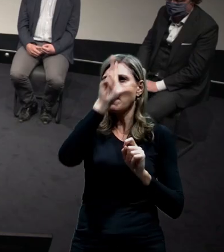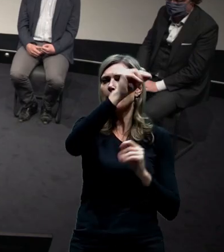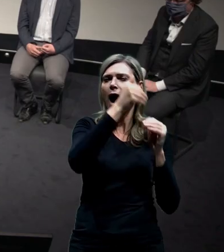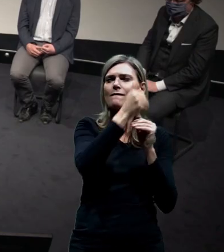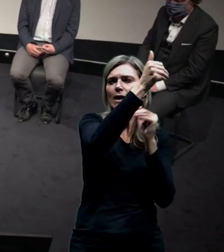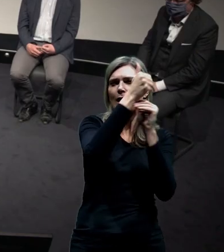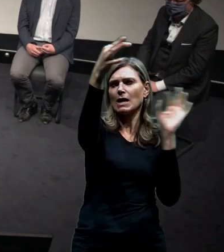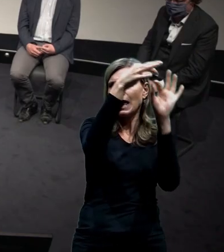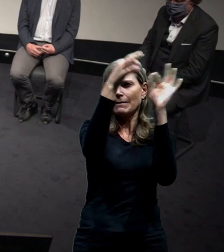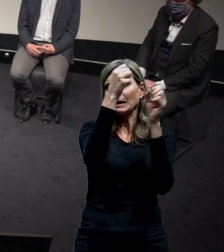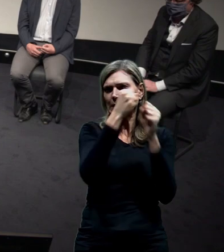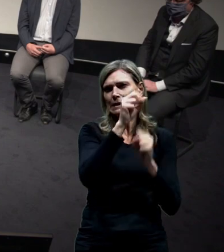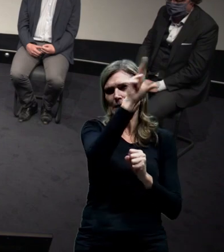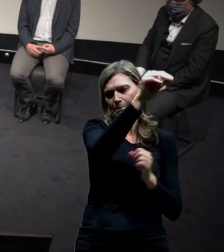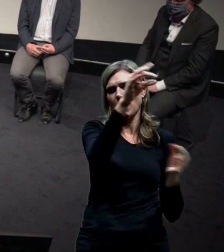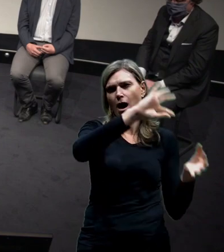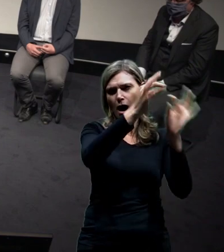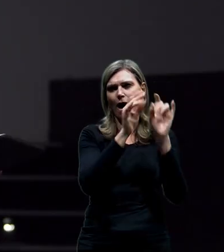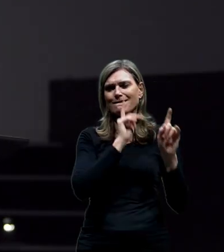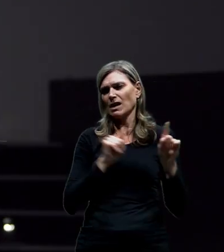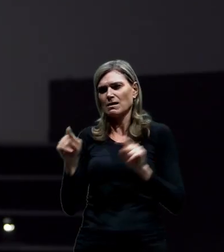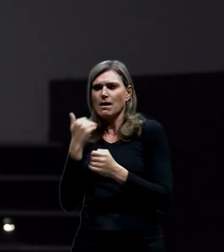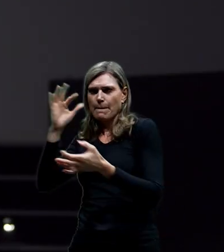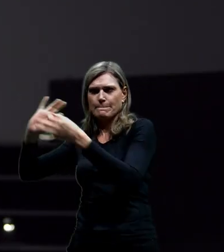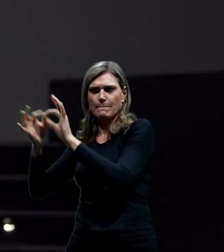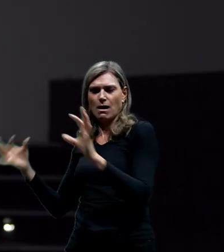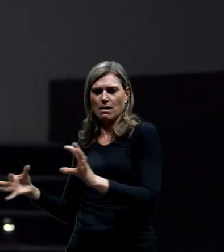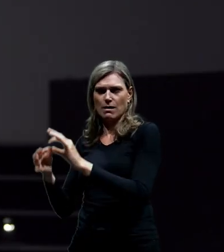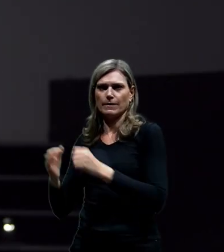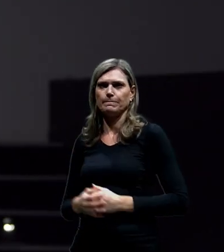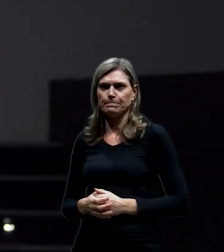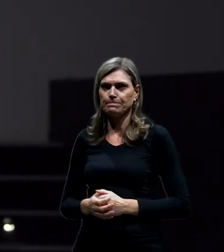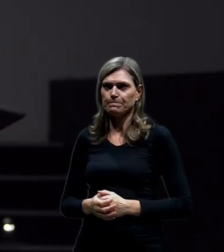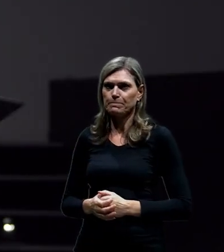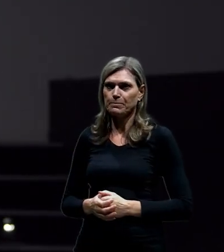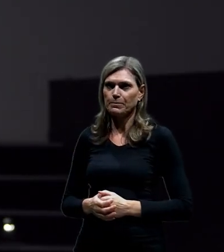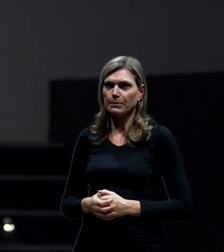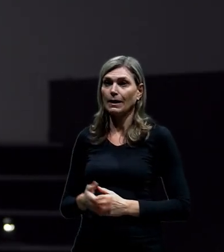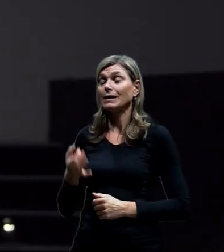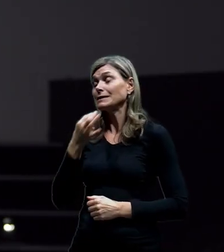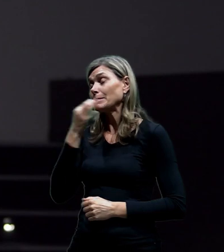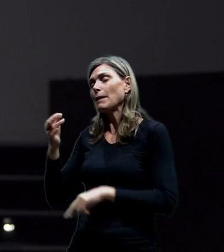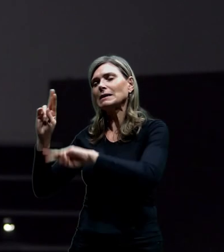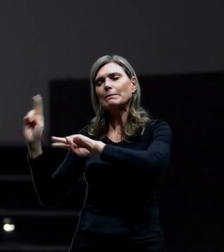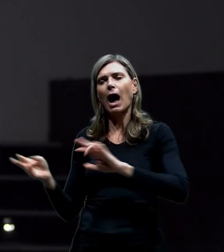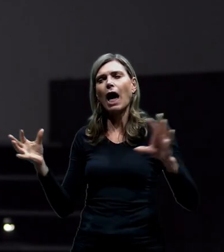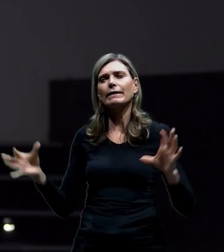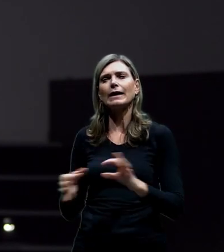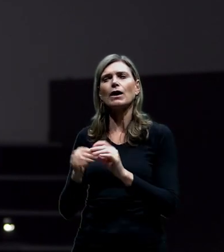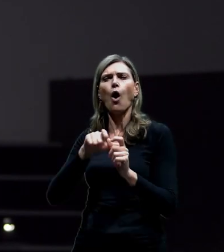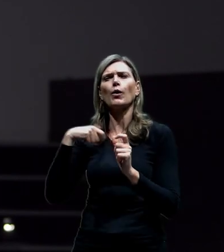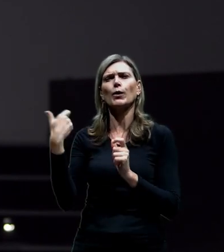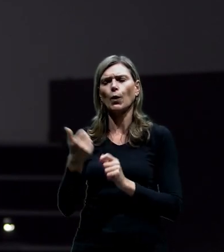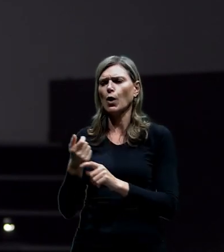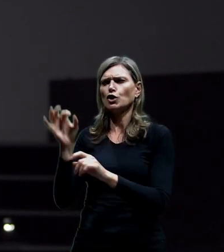na chviličku oskočím u těch Hloševiček, jenom se vrátíme k tomu okruhu. Vy jste zmiňoval, pane Scheinere, i to, že tyhle projekty